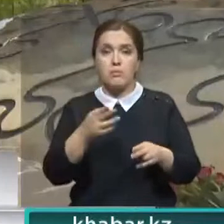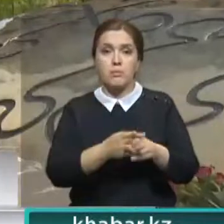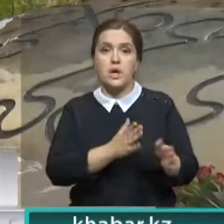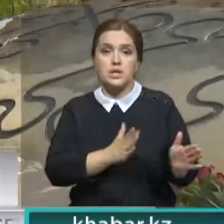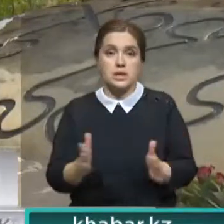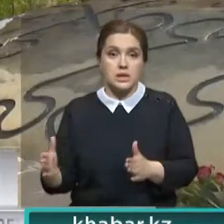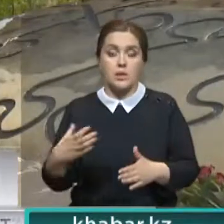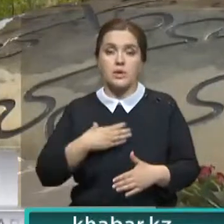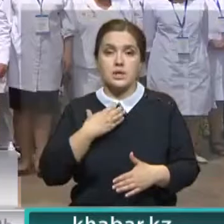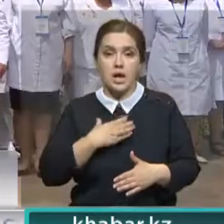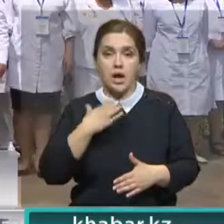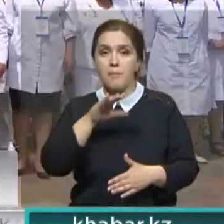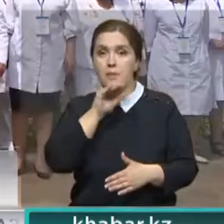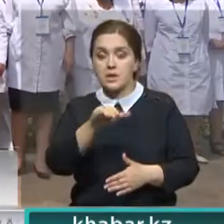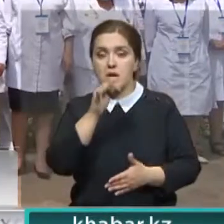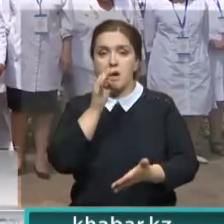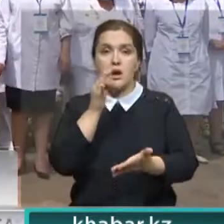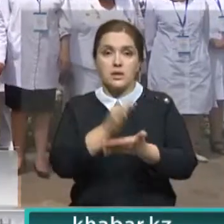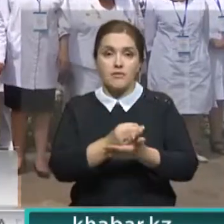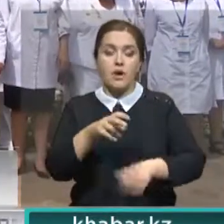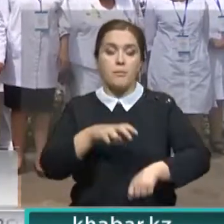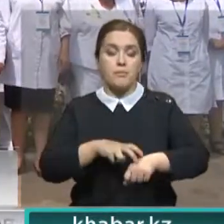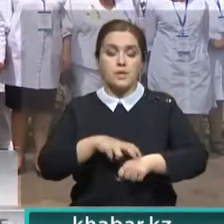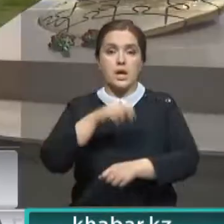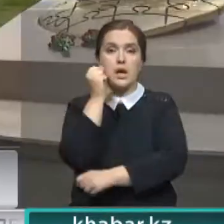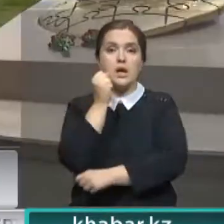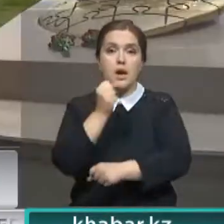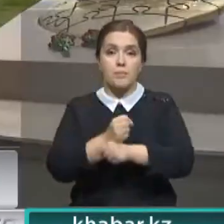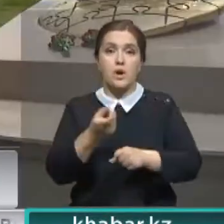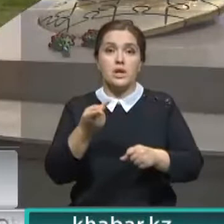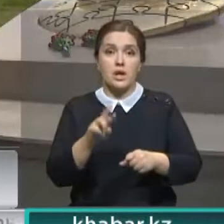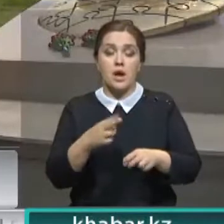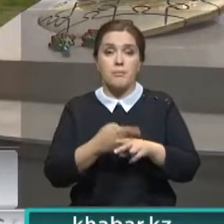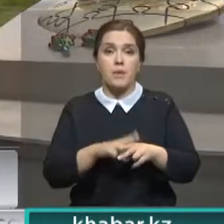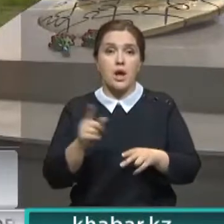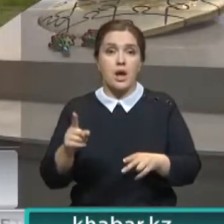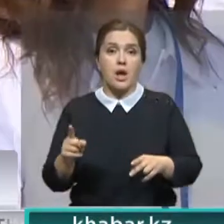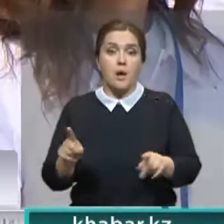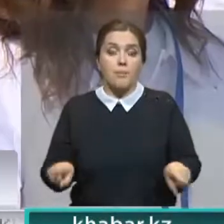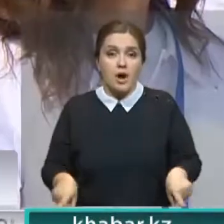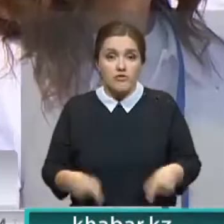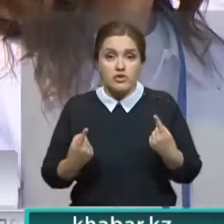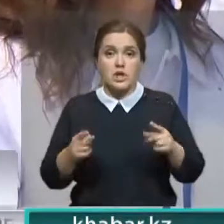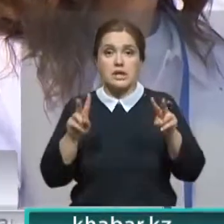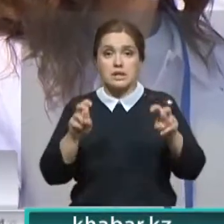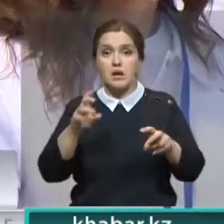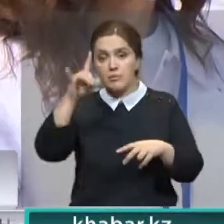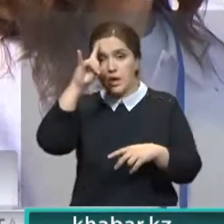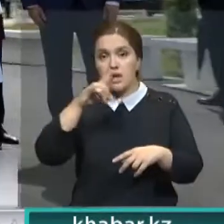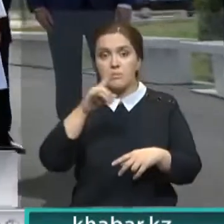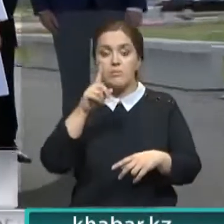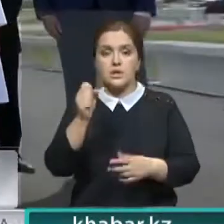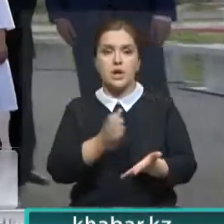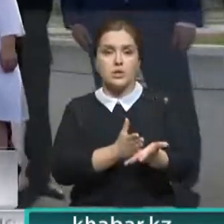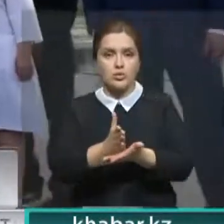страхования профессиональной ответственности медицинских работников. А для повышения их статуса в Казахстане введут звание «Заслуженный